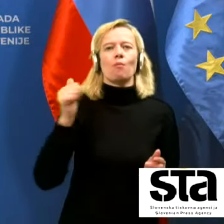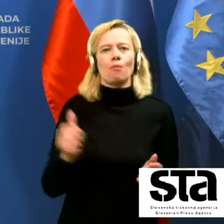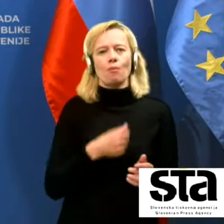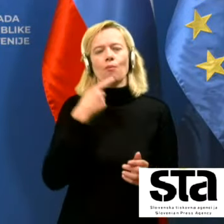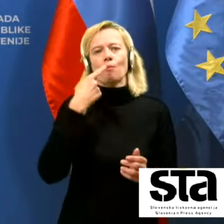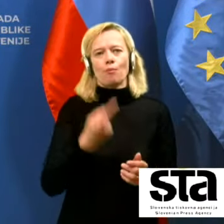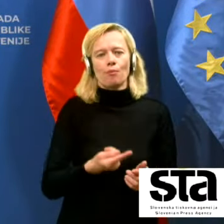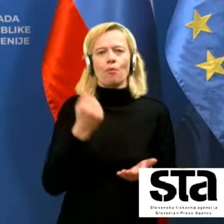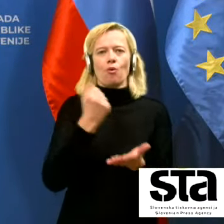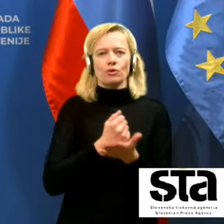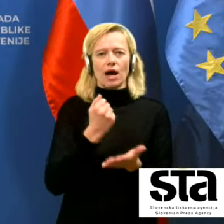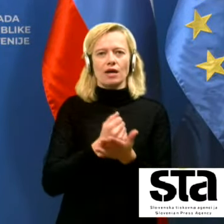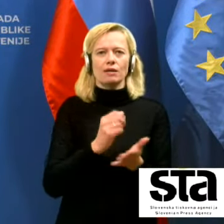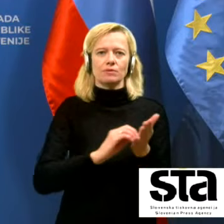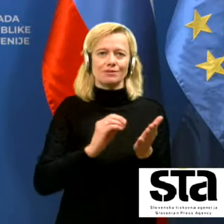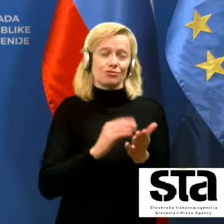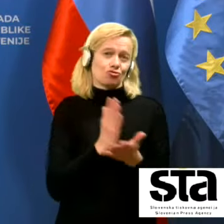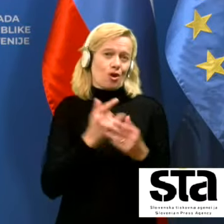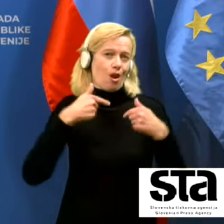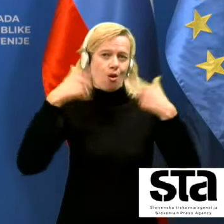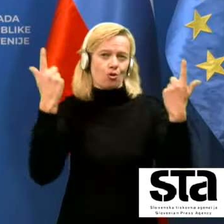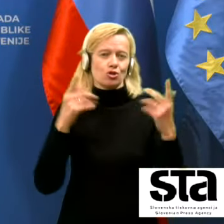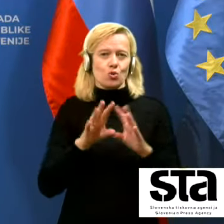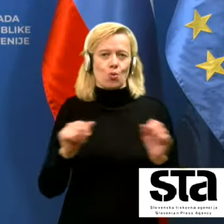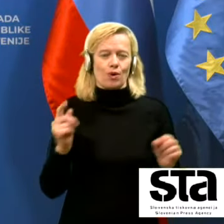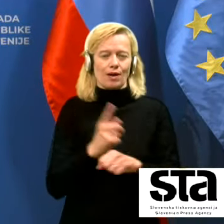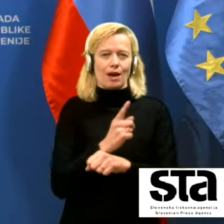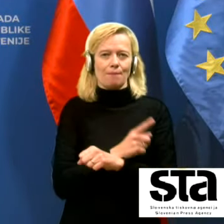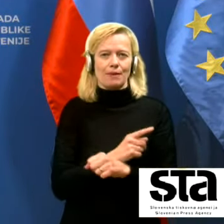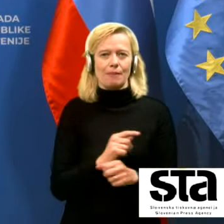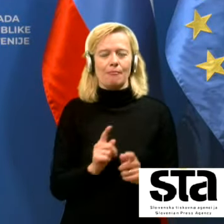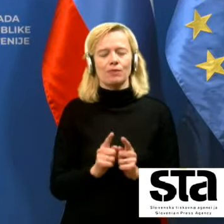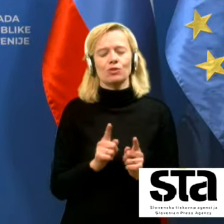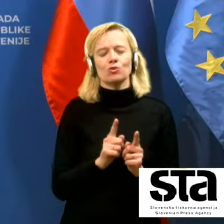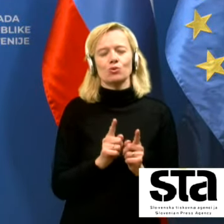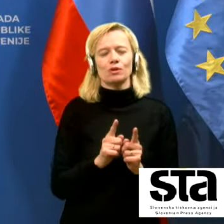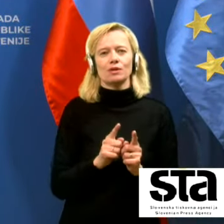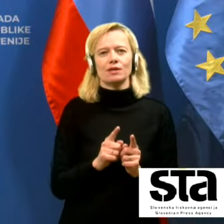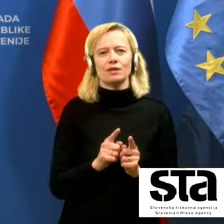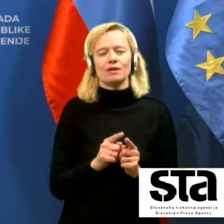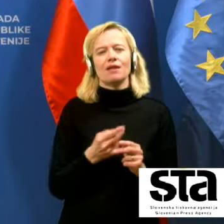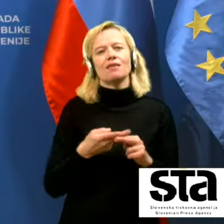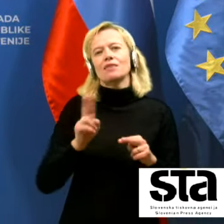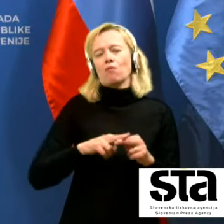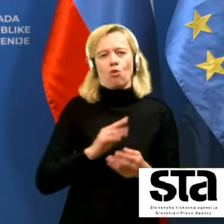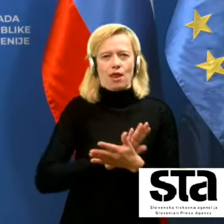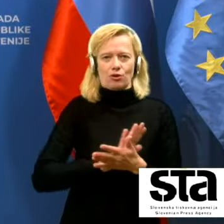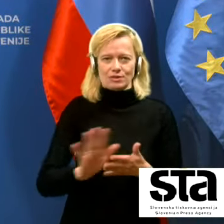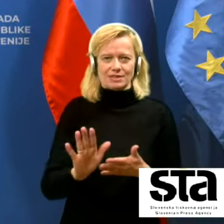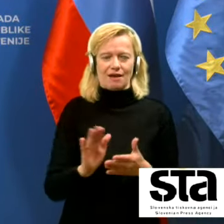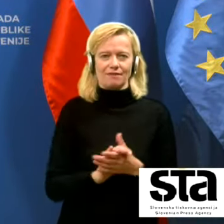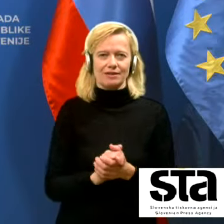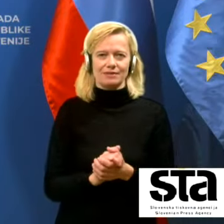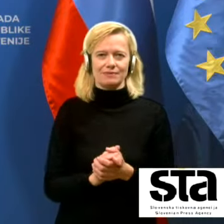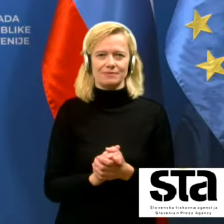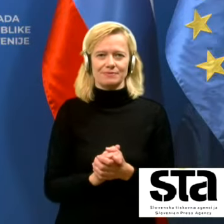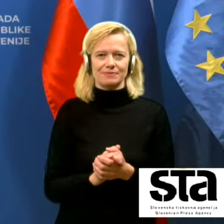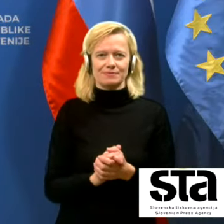to logičen ukrep in ne na zadnje eden najbolj enostavnih zdaj